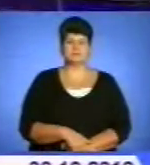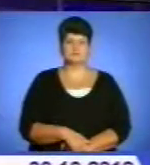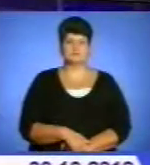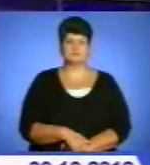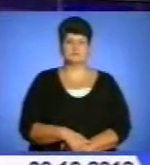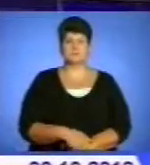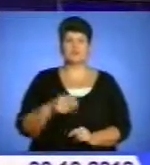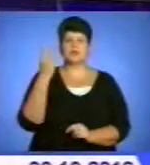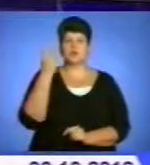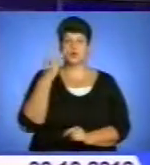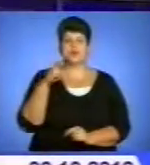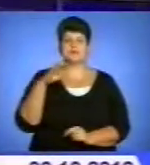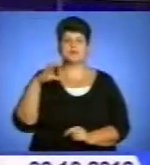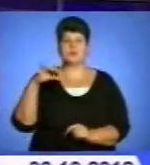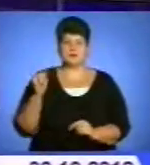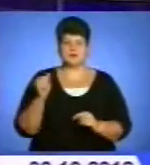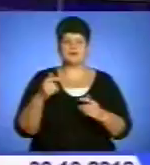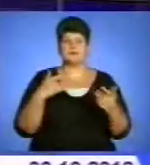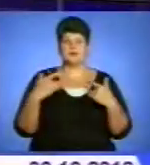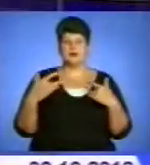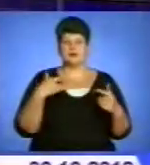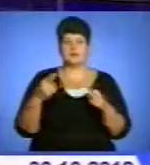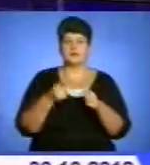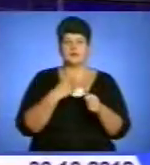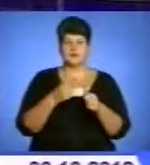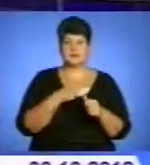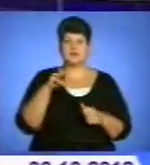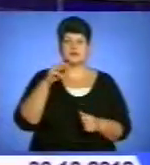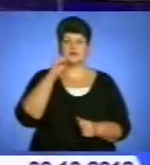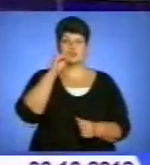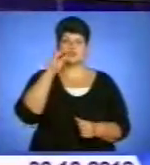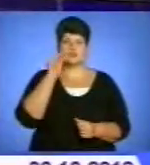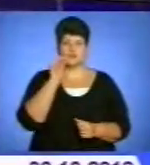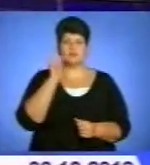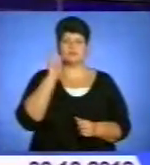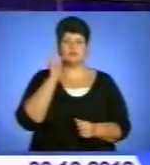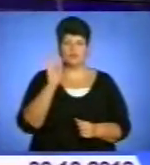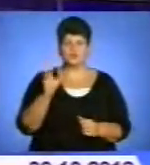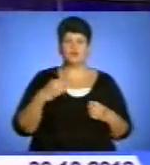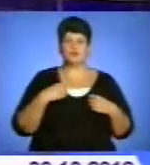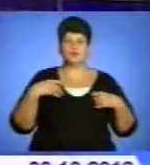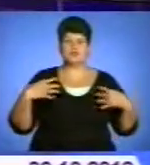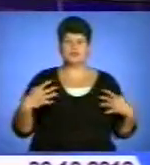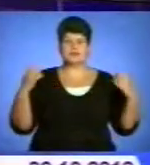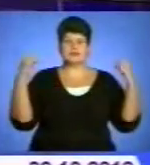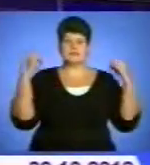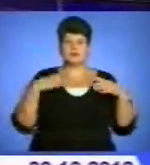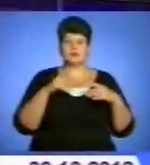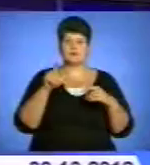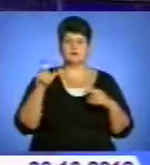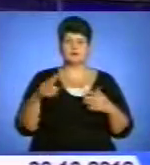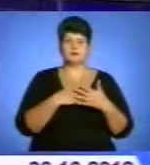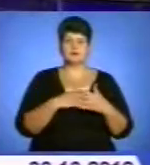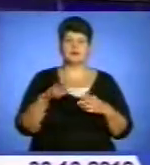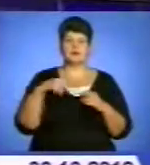Другого листопада в Академічному обласному драматичному театрі імені Тараса Шевченка відбудеться урочисте зібрання громадськості краю та